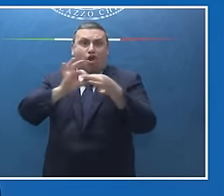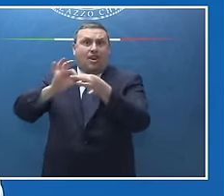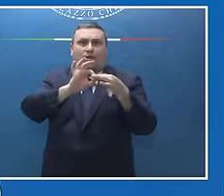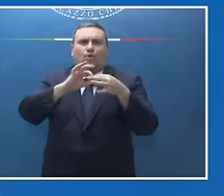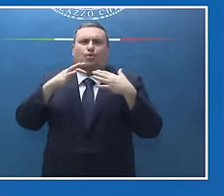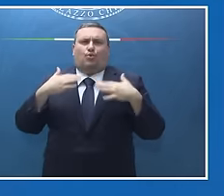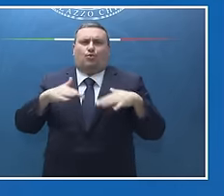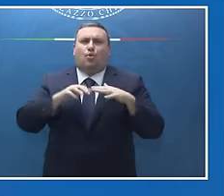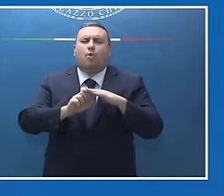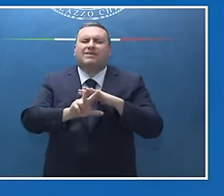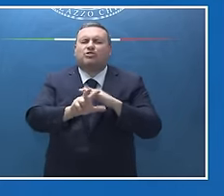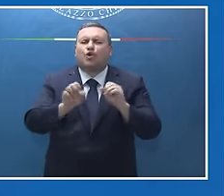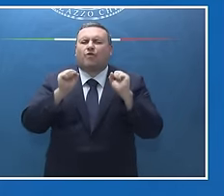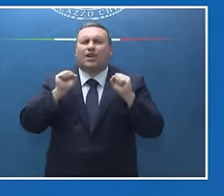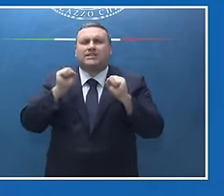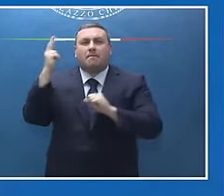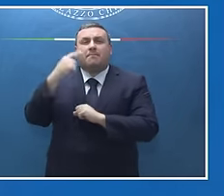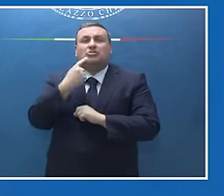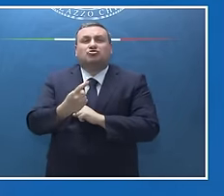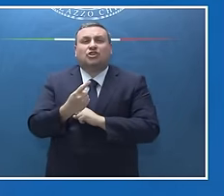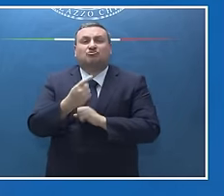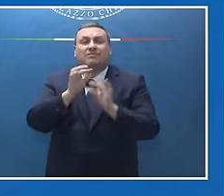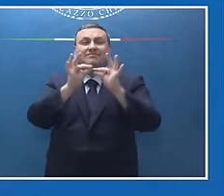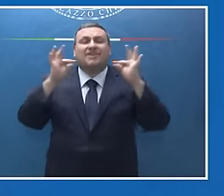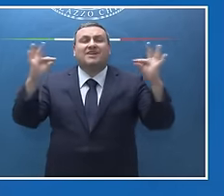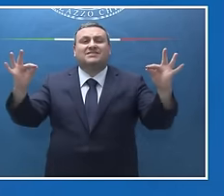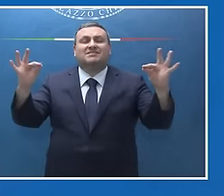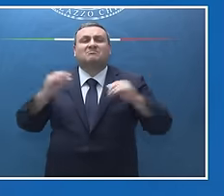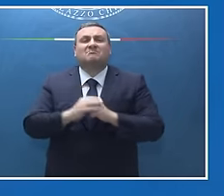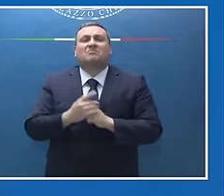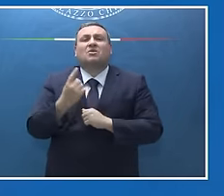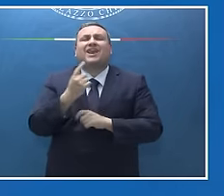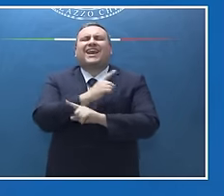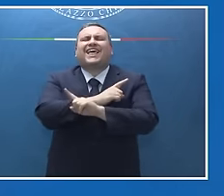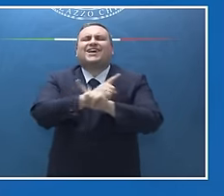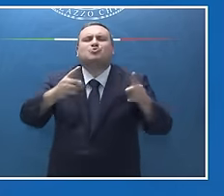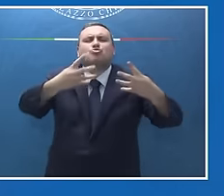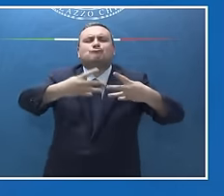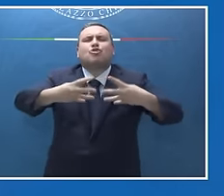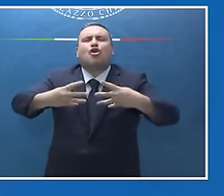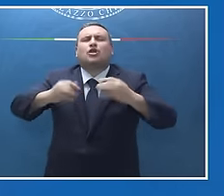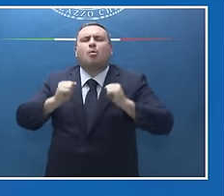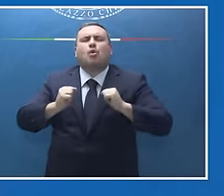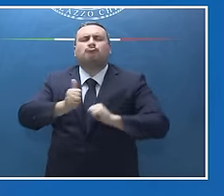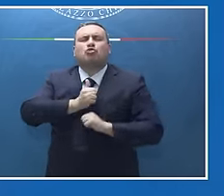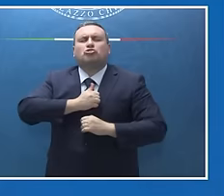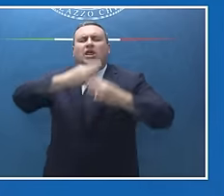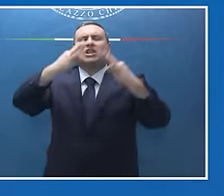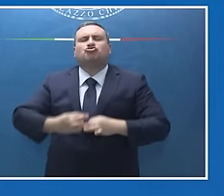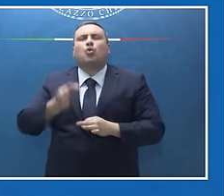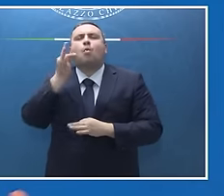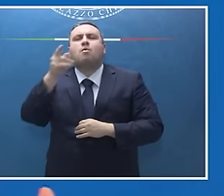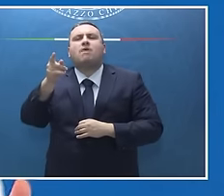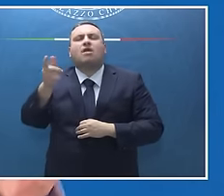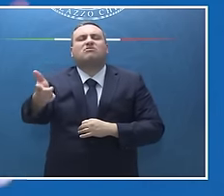segnale molto importante. Dice il Santo Padre che nessuna macchina può decidere autonomamente se togliere la vita a un essere umano, no? Sono